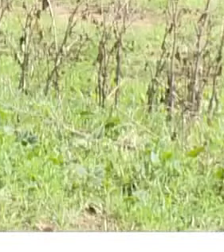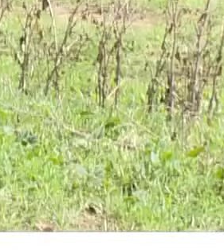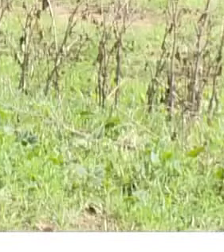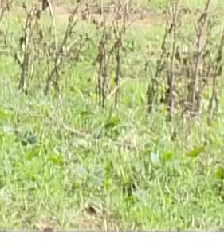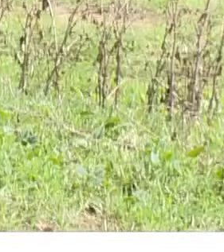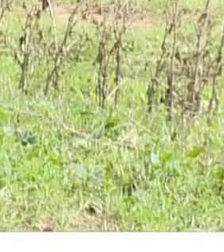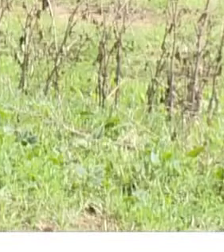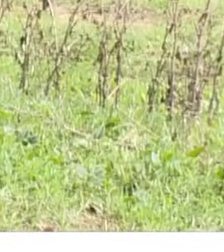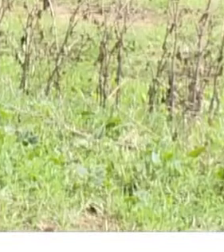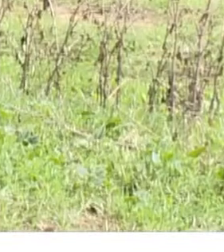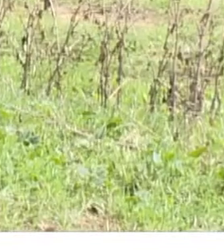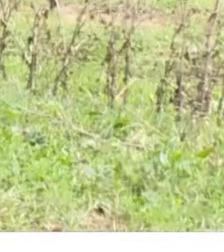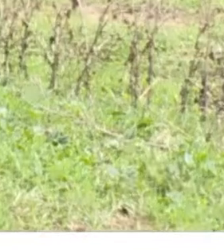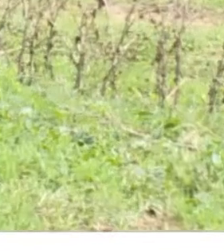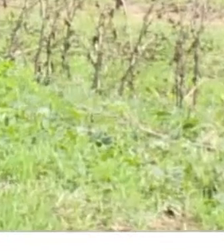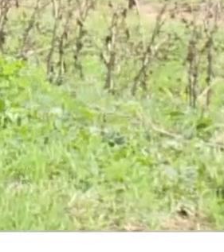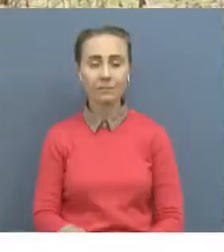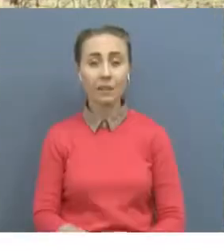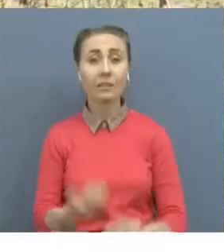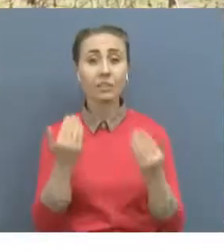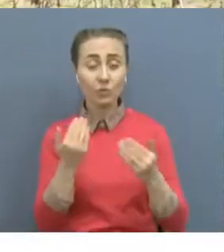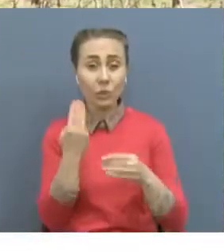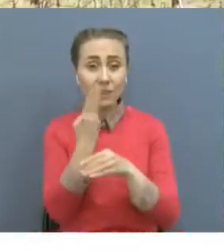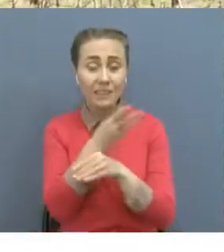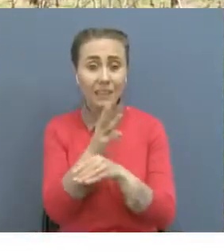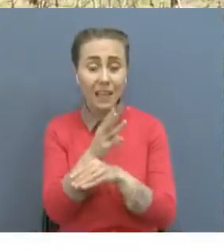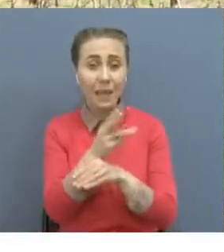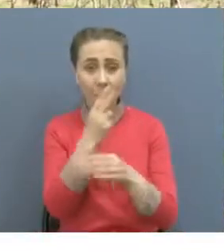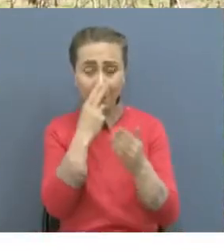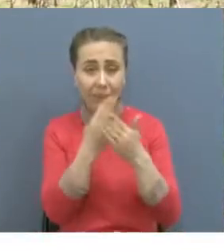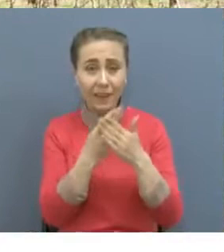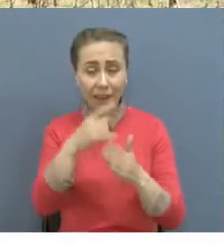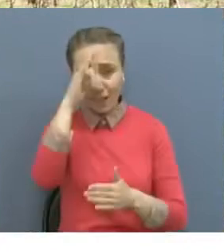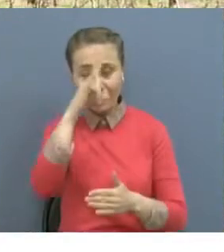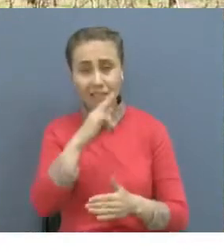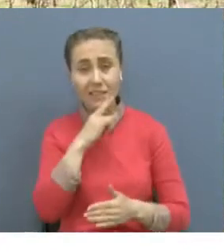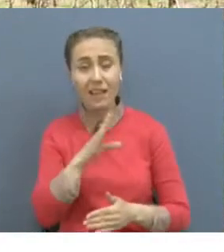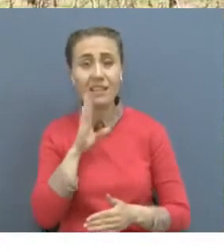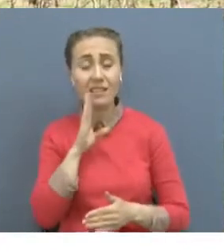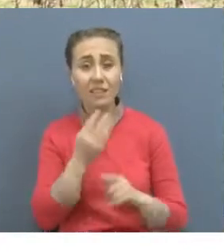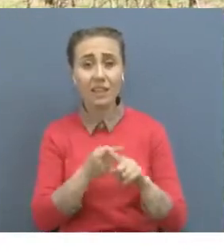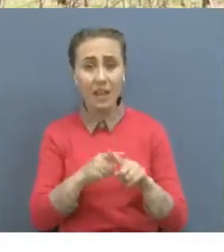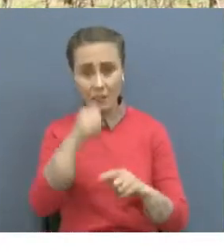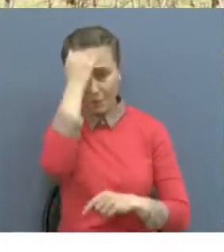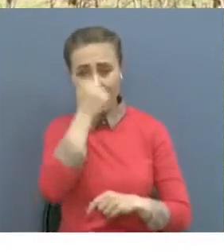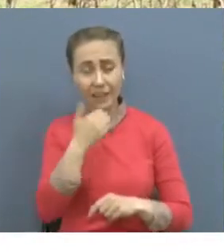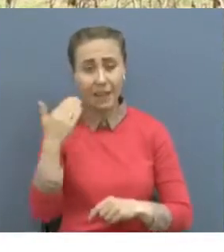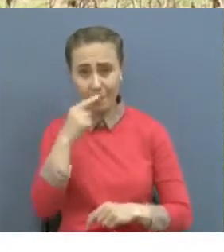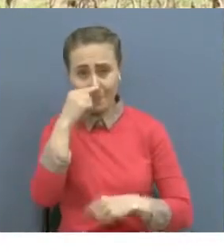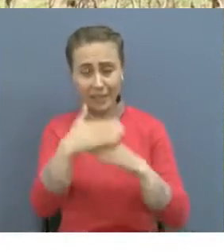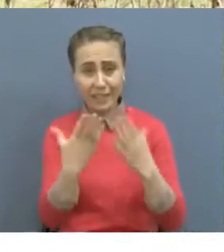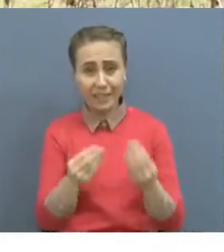Көкшетелер арнасының қыздарына қарап. Міне бұрынғы жетіппес бұрын кеген формы мен